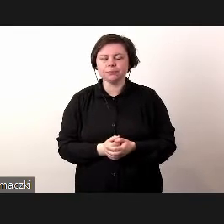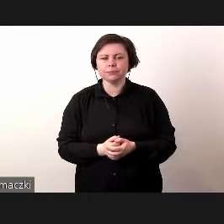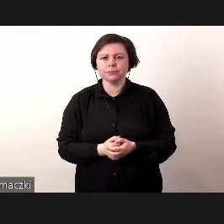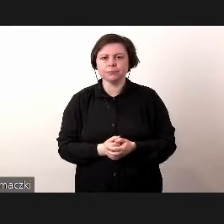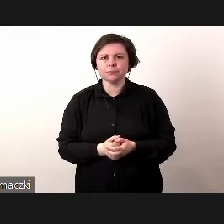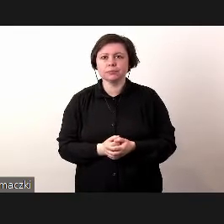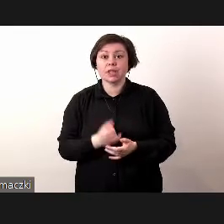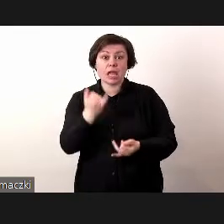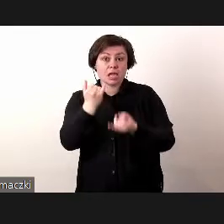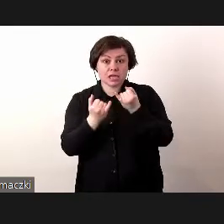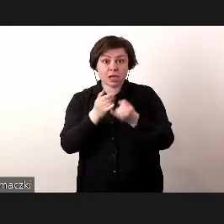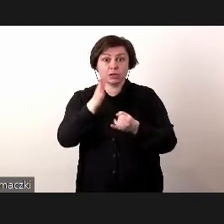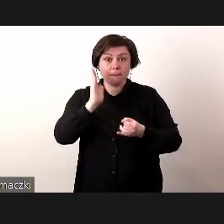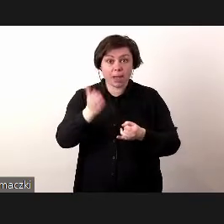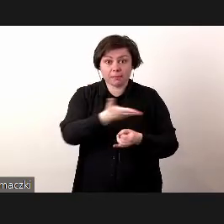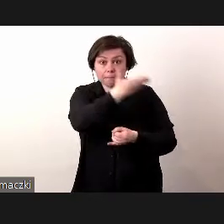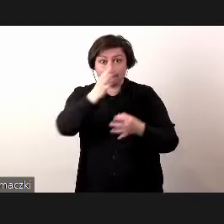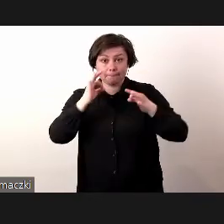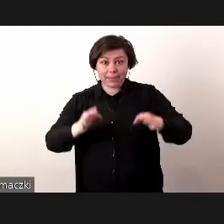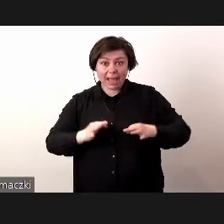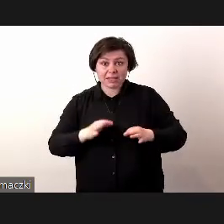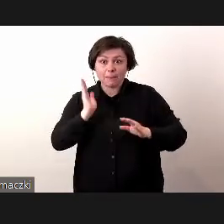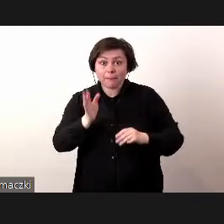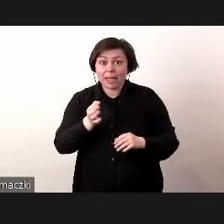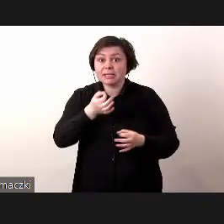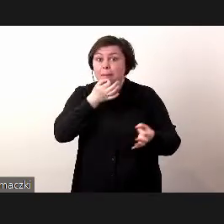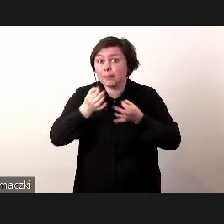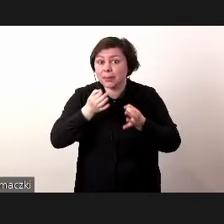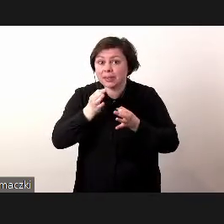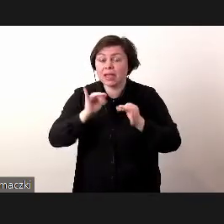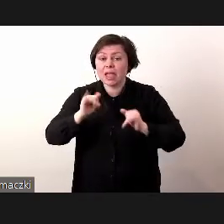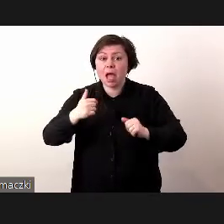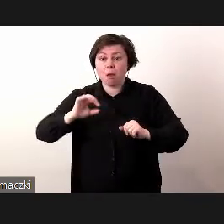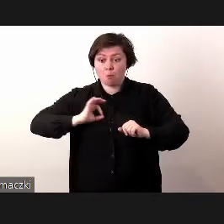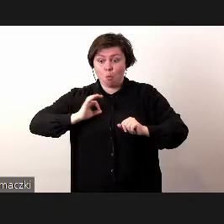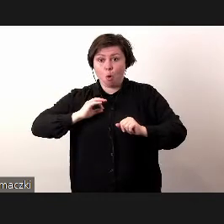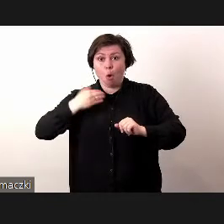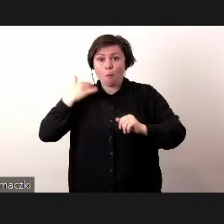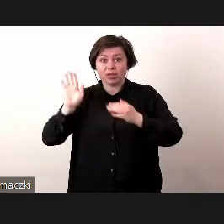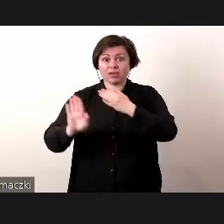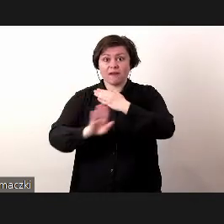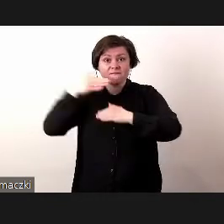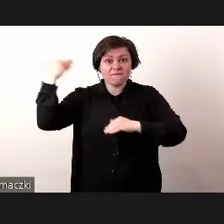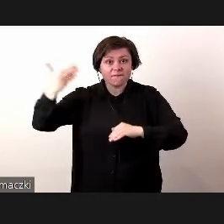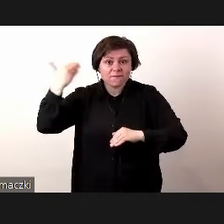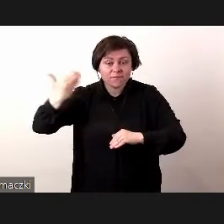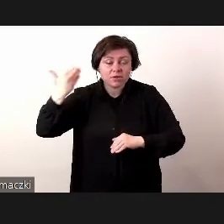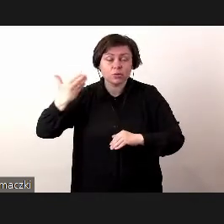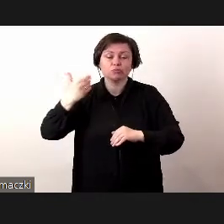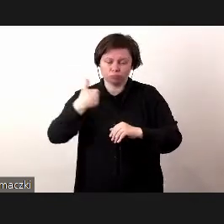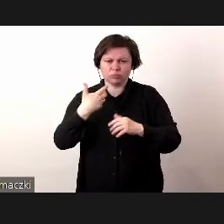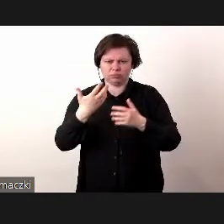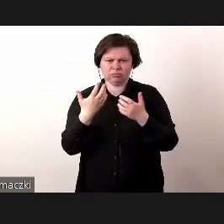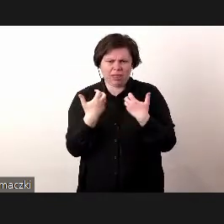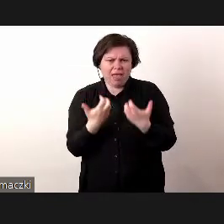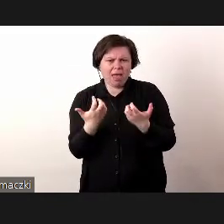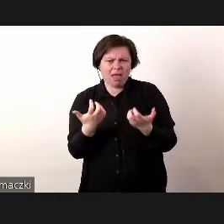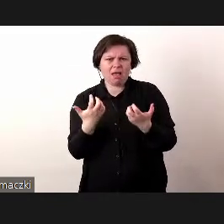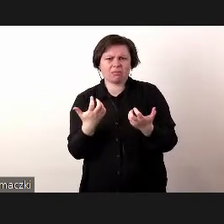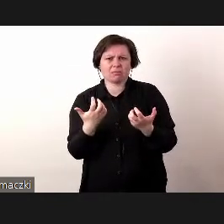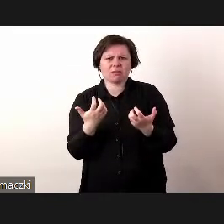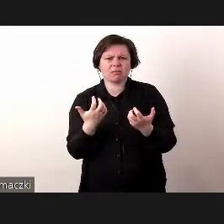jeśli będą też mieli Państwo pytania podczas prezentacji, to też bardzo chętnie